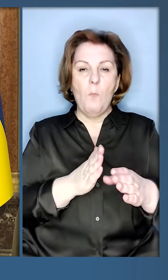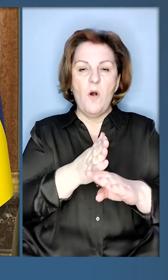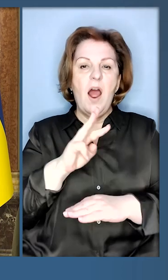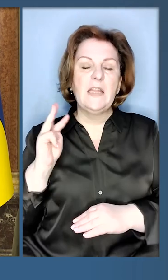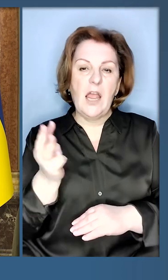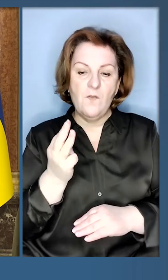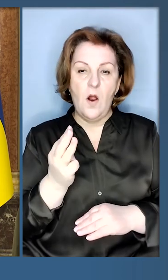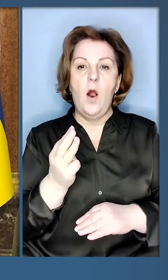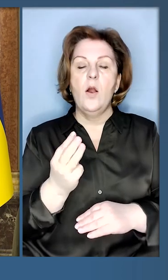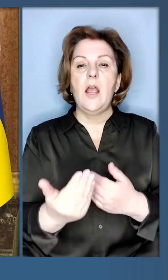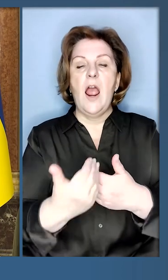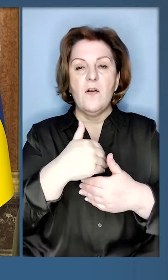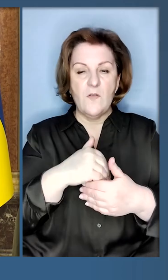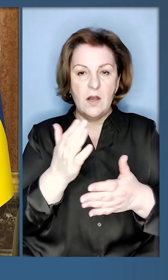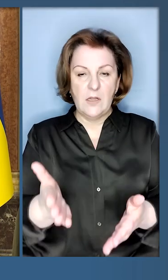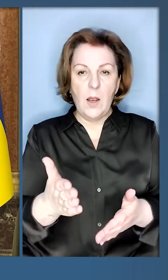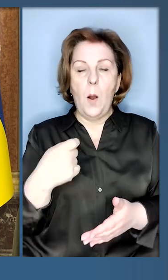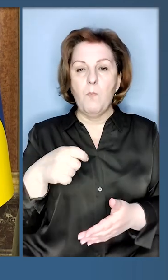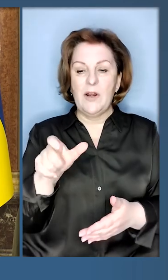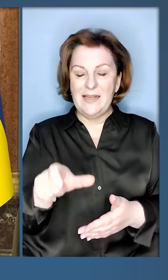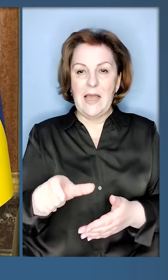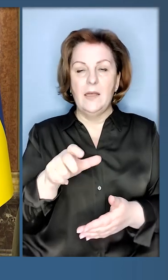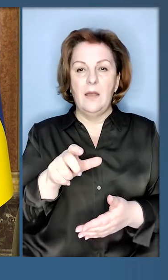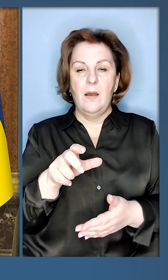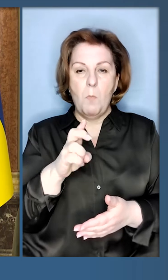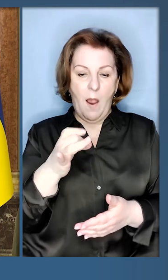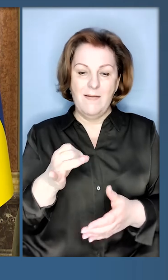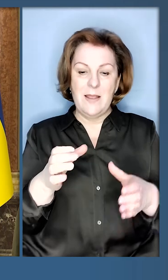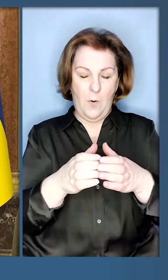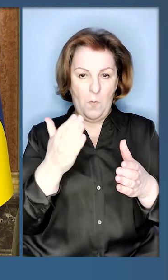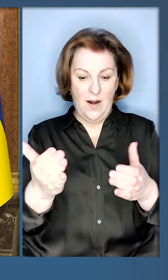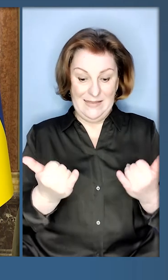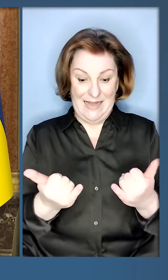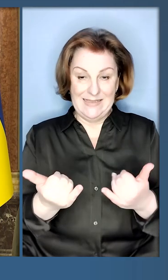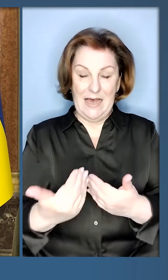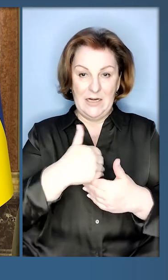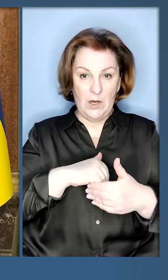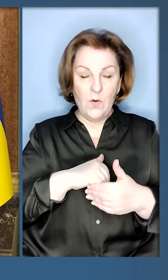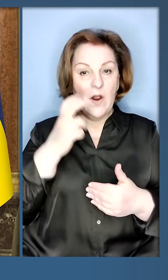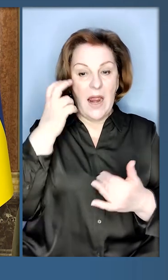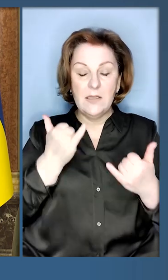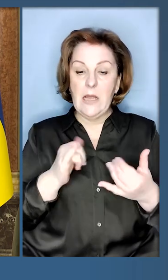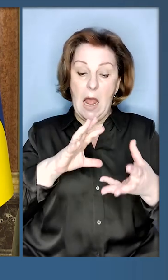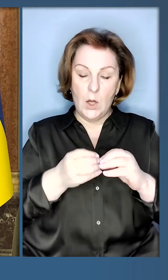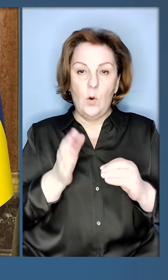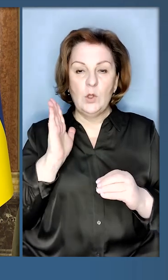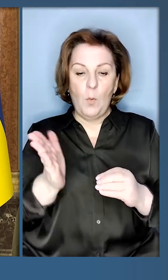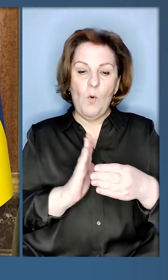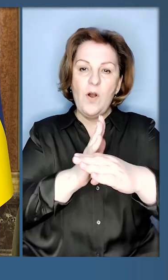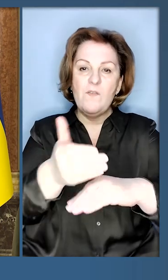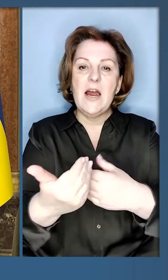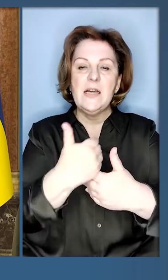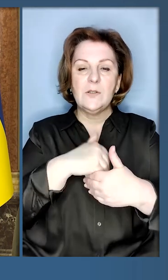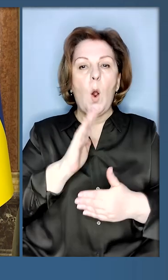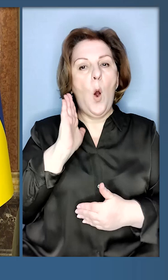президента і його команди в Київ сьогодні, зараз. Результати цих візитів безумовно будуть відчутними